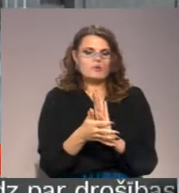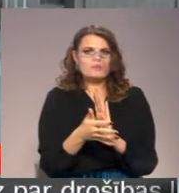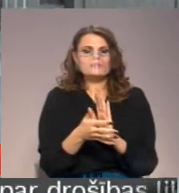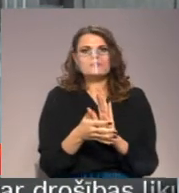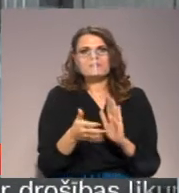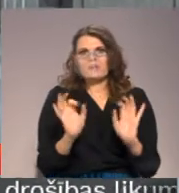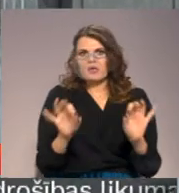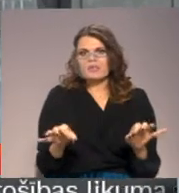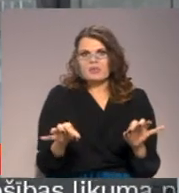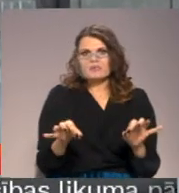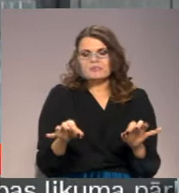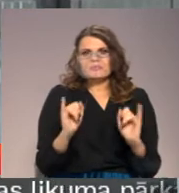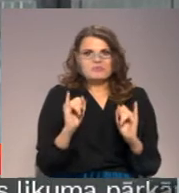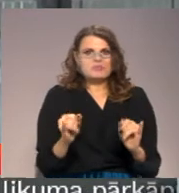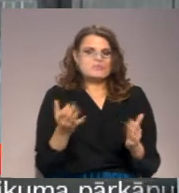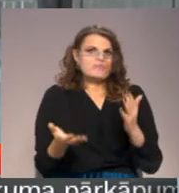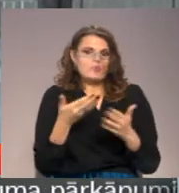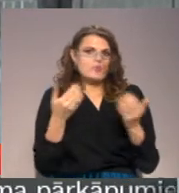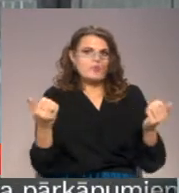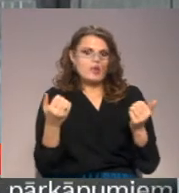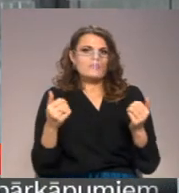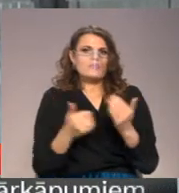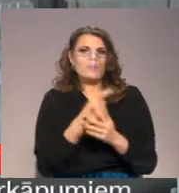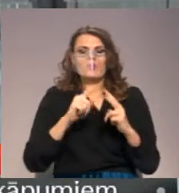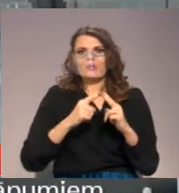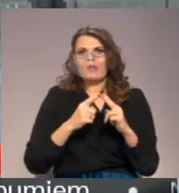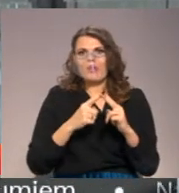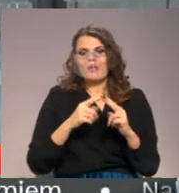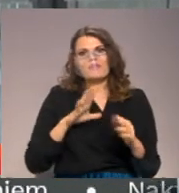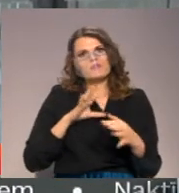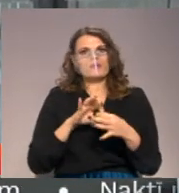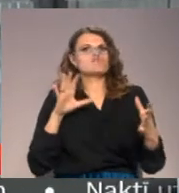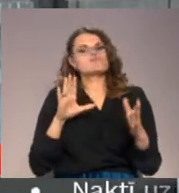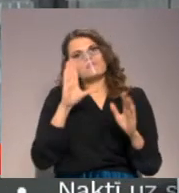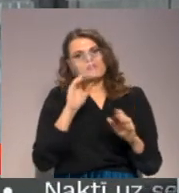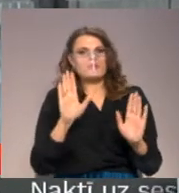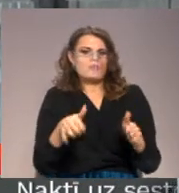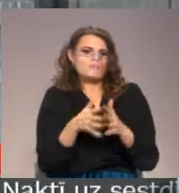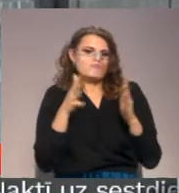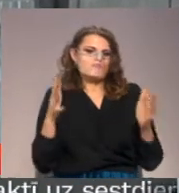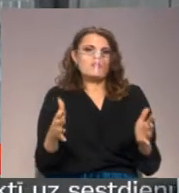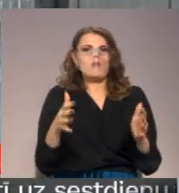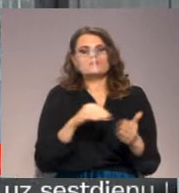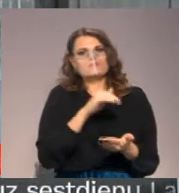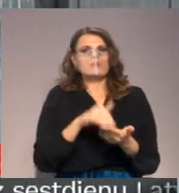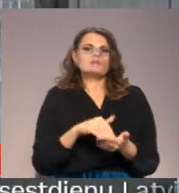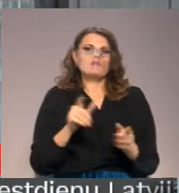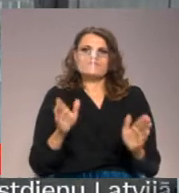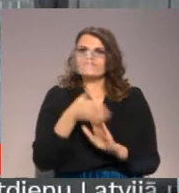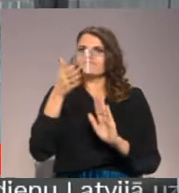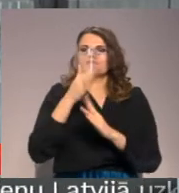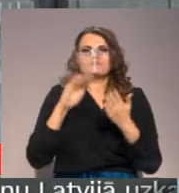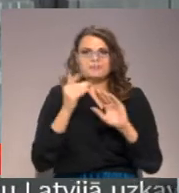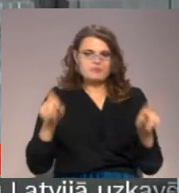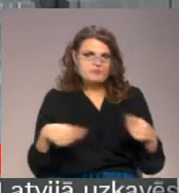Īstenībā, ka slikti jau varbūt nebija, jauni augav bija patstāvīgi, diezgan daudz, ko tomēr tās patstāvības laikā uzlabojās